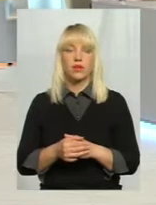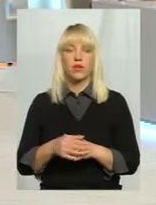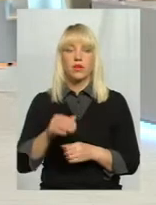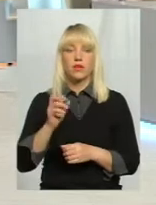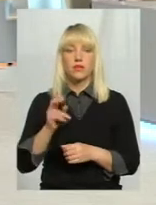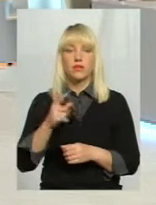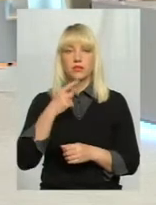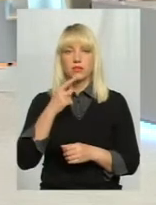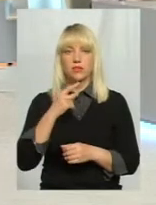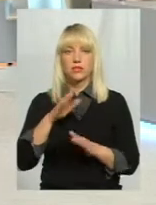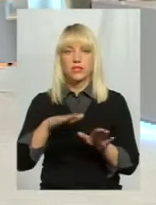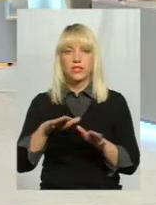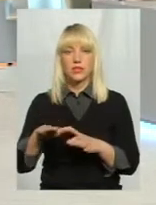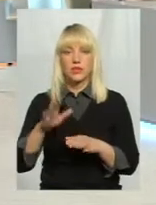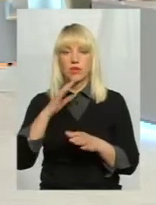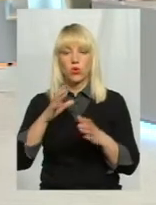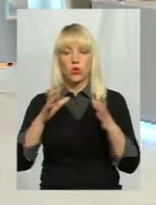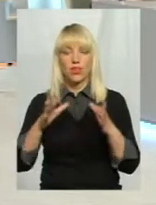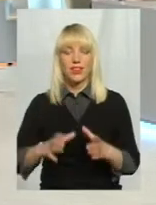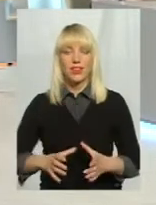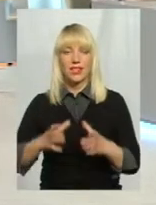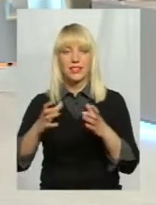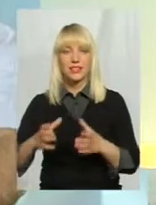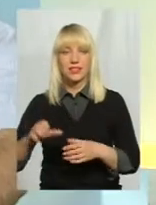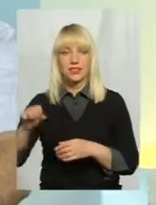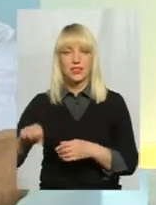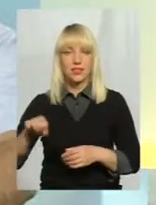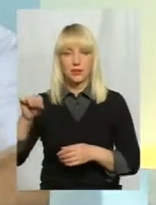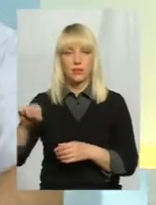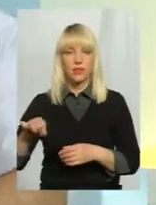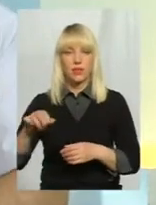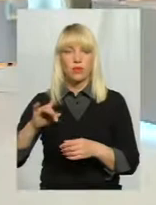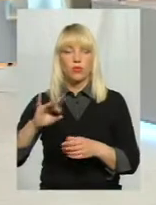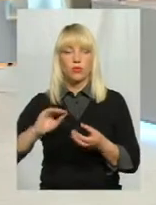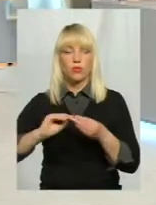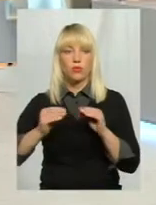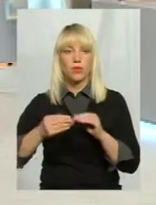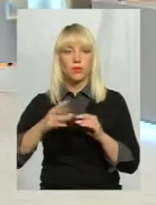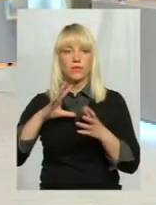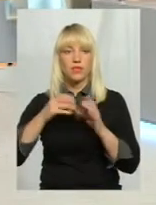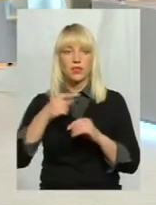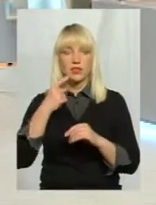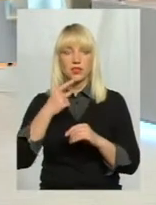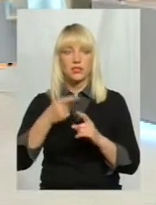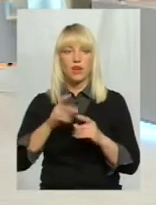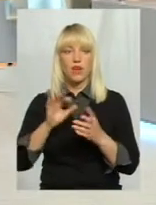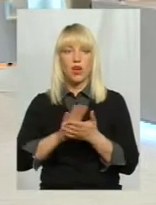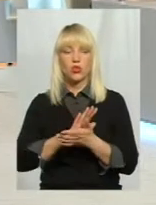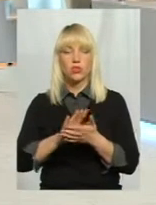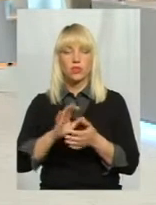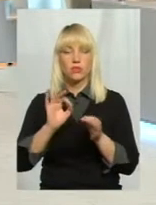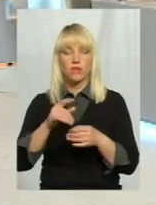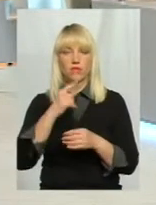місцеві криниці. Він про проблеми взагалі сказав, очищення, ну, пан Юрій правильно сказав, що